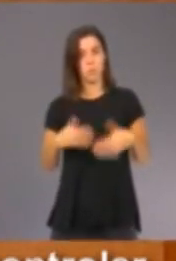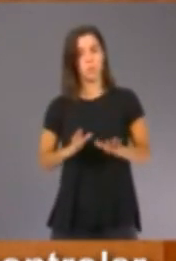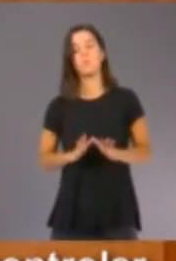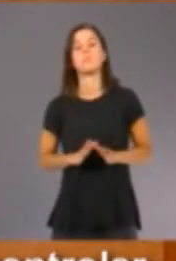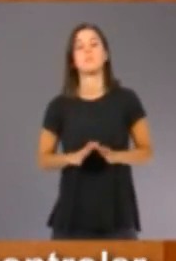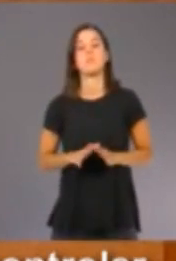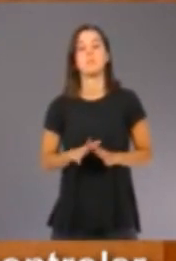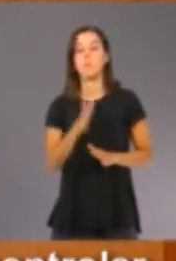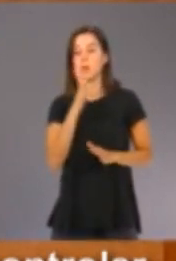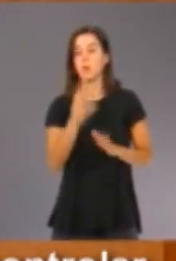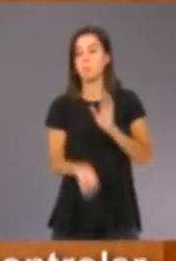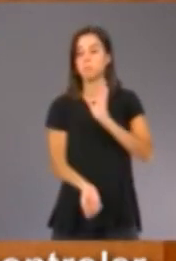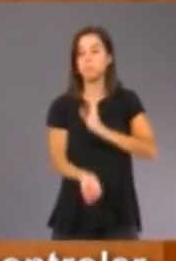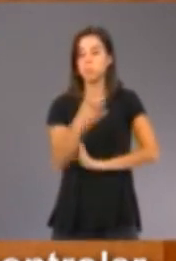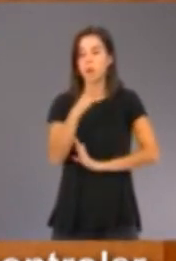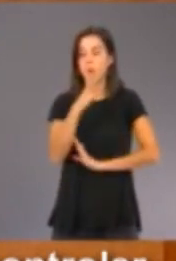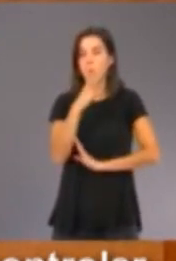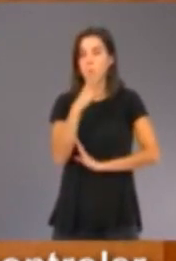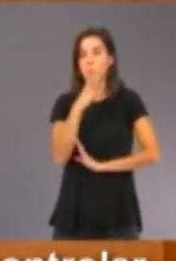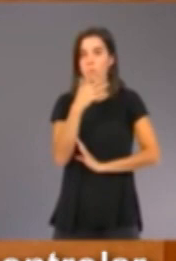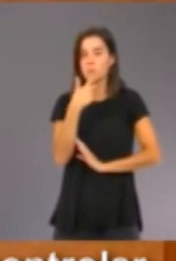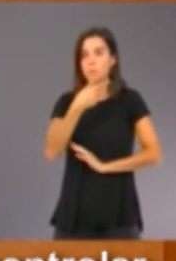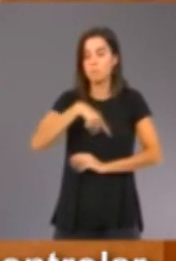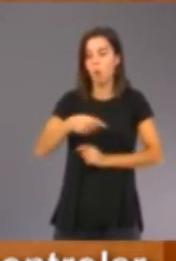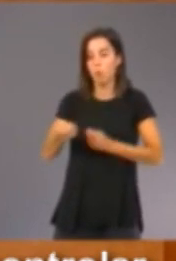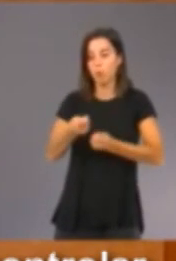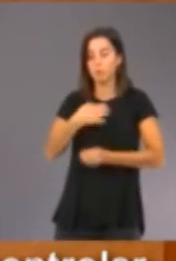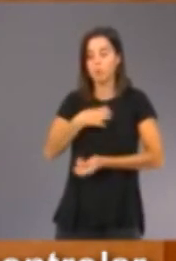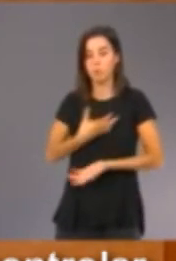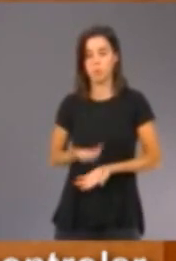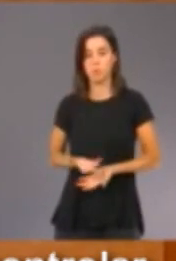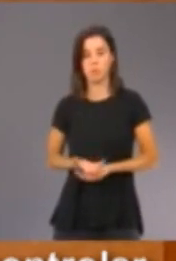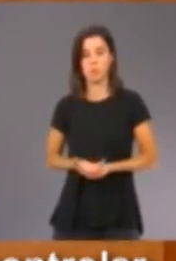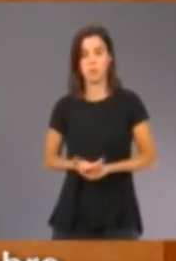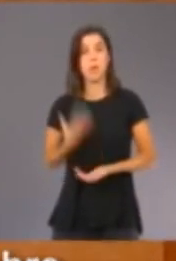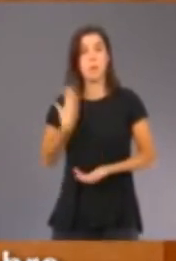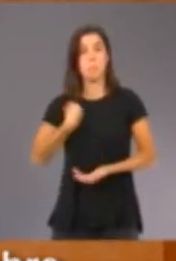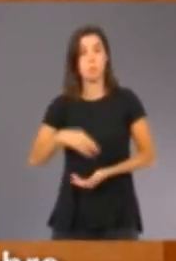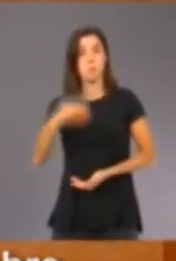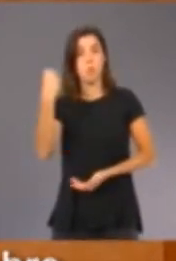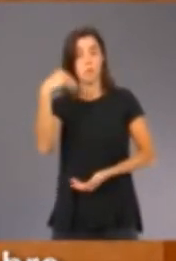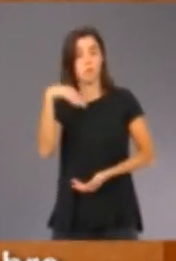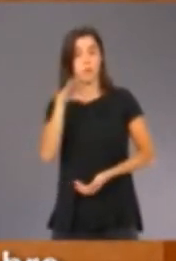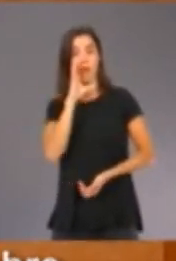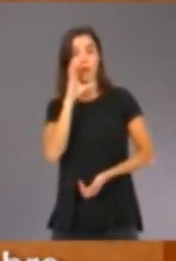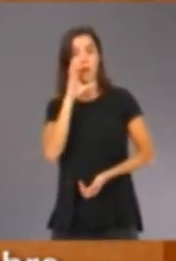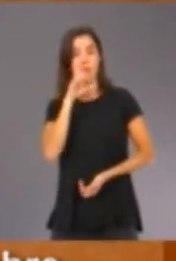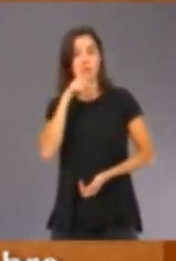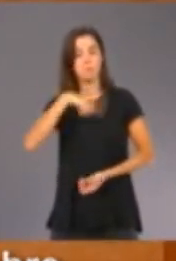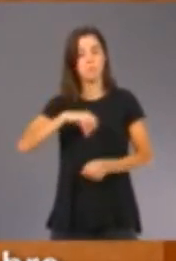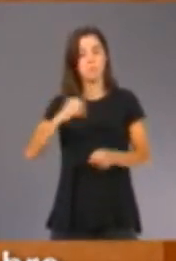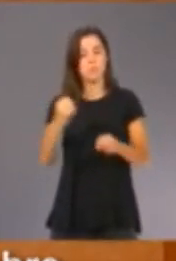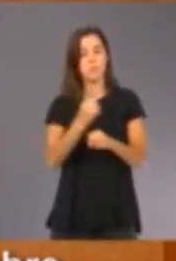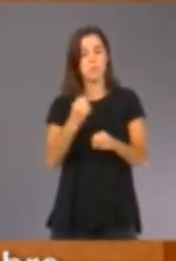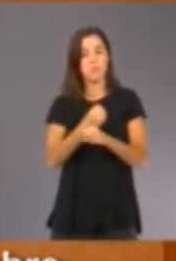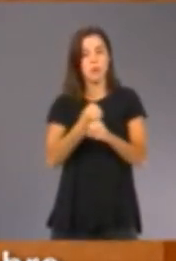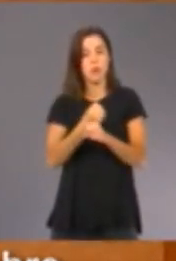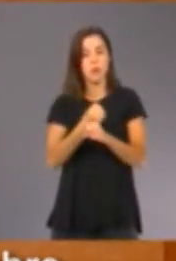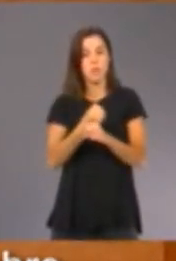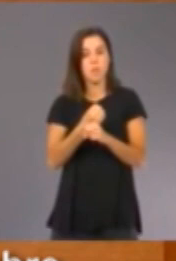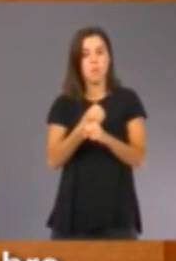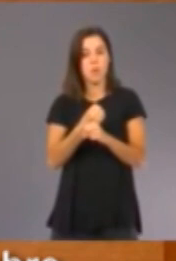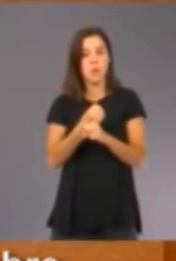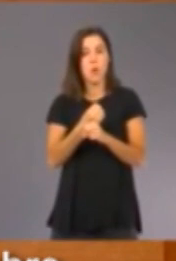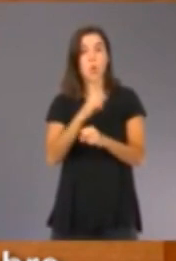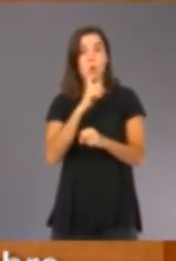perquè de sobte arriba una cosa que no podem controlar. i efectivament, com deia el president, estem treballant en algun moment sobre